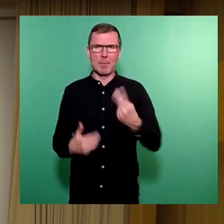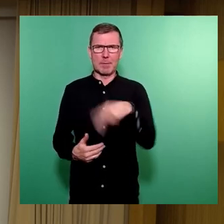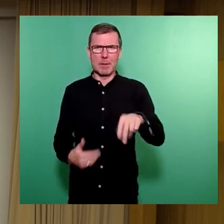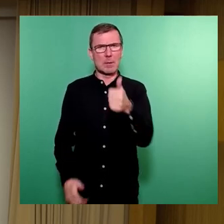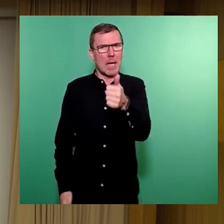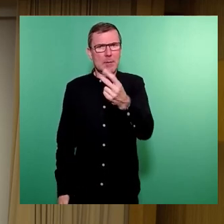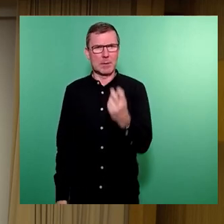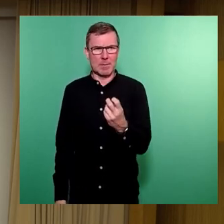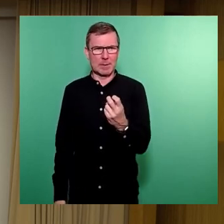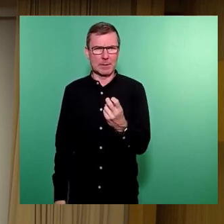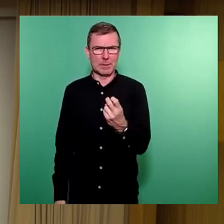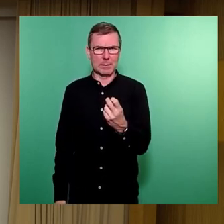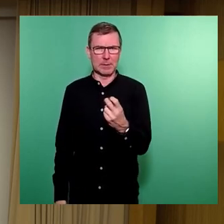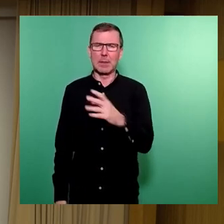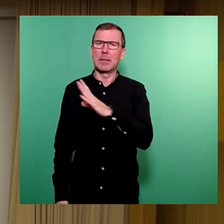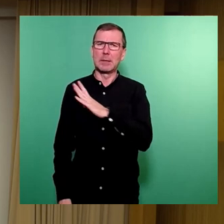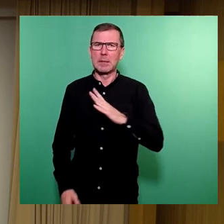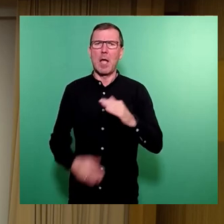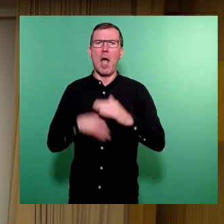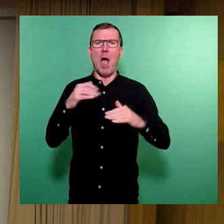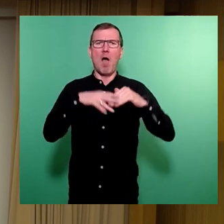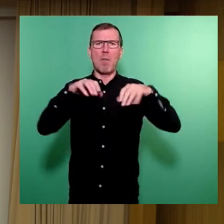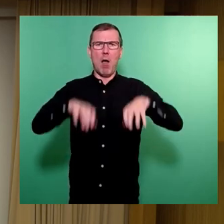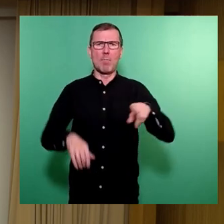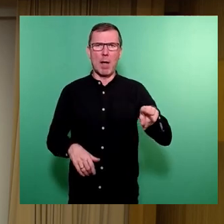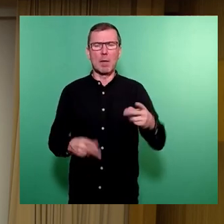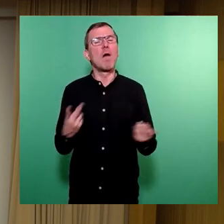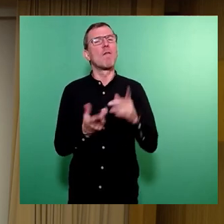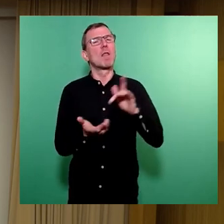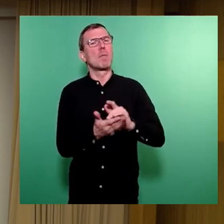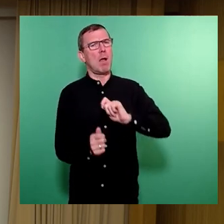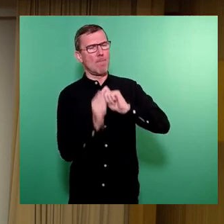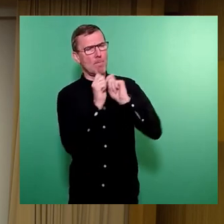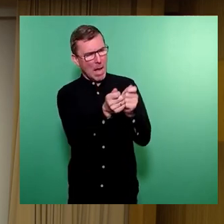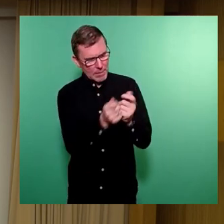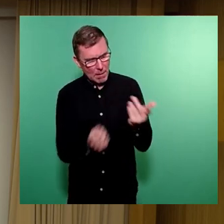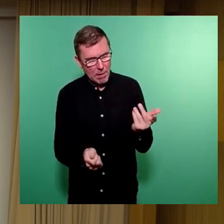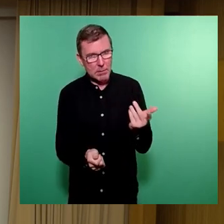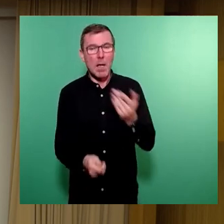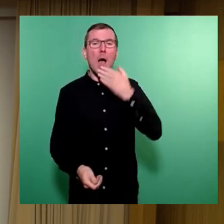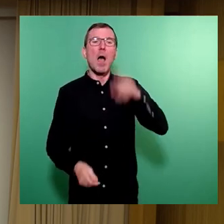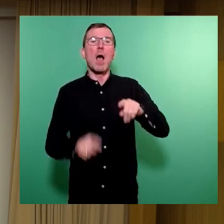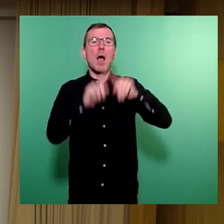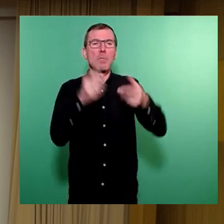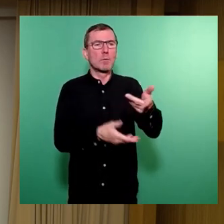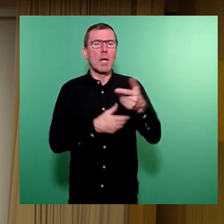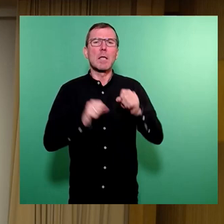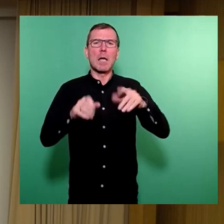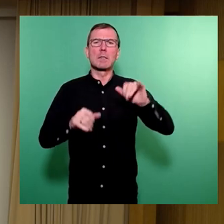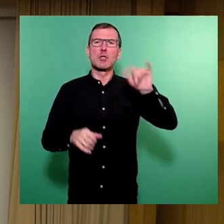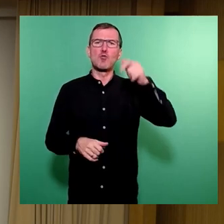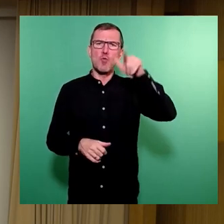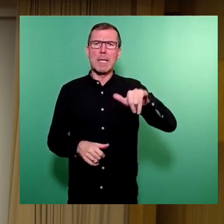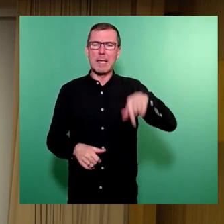bei der Sächsischen Aufbaubank Fördermittel beantragt worden sind. Mit Bescheid vom 18. Juli diesen Jahres